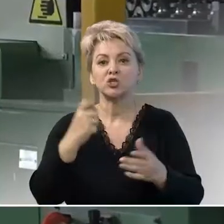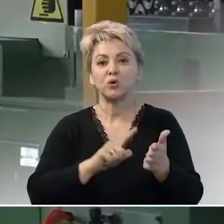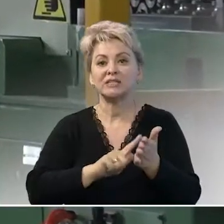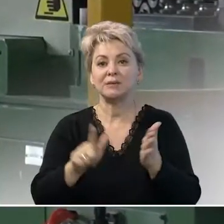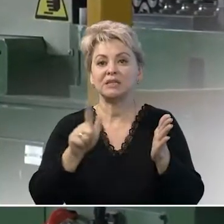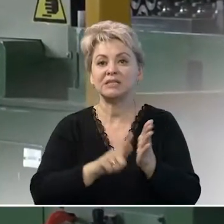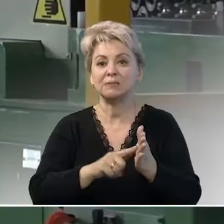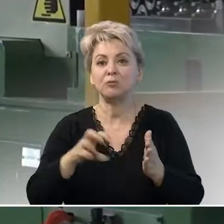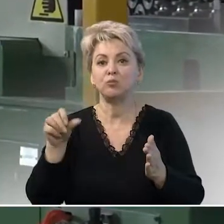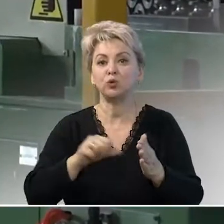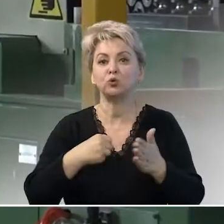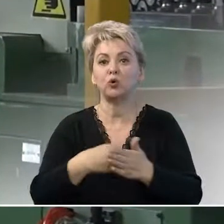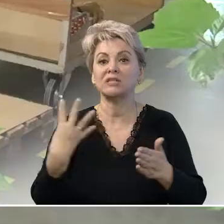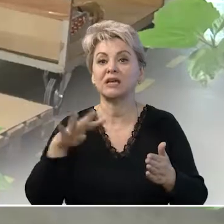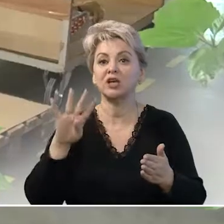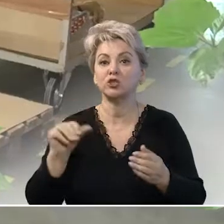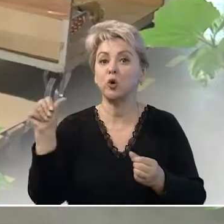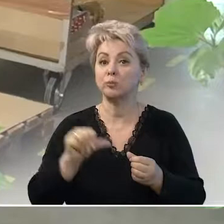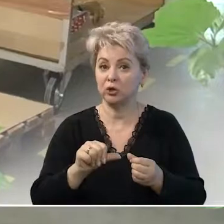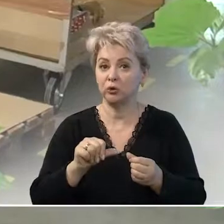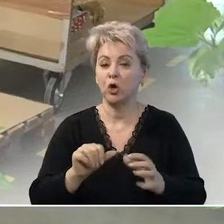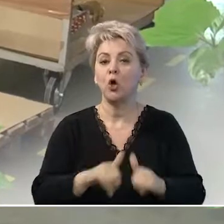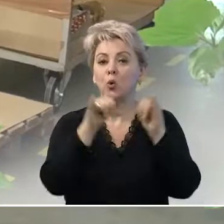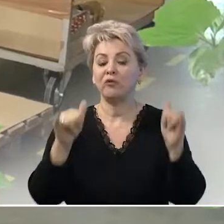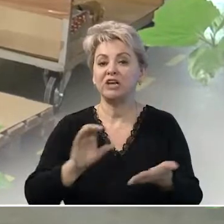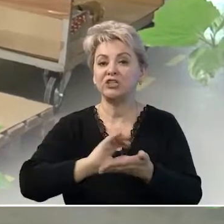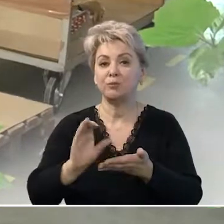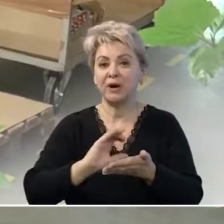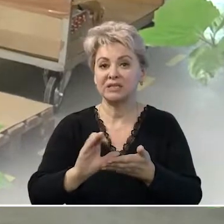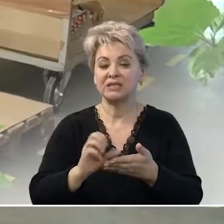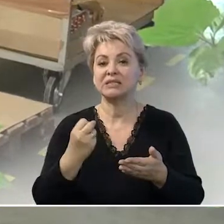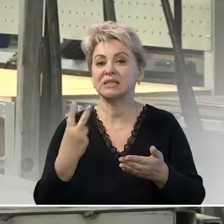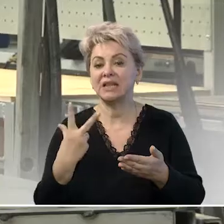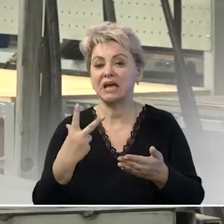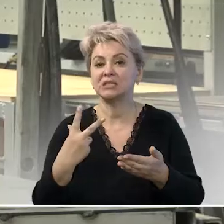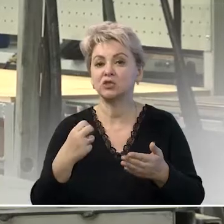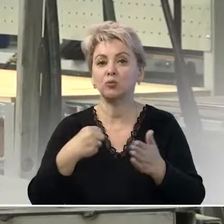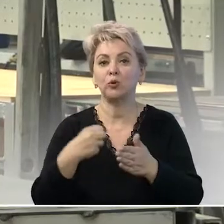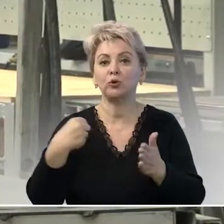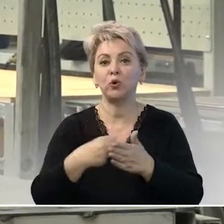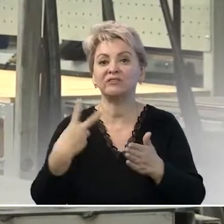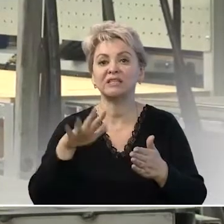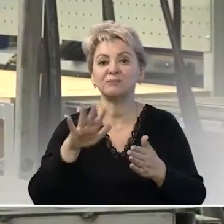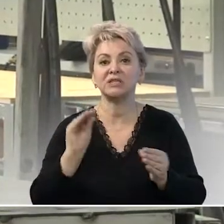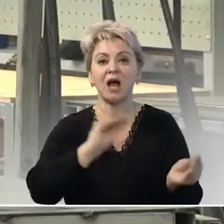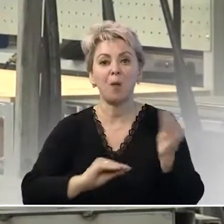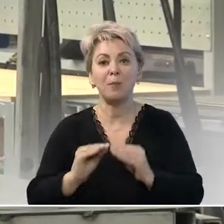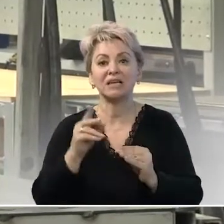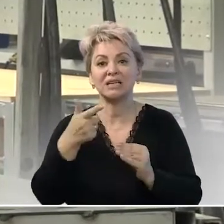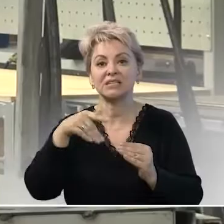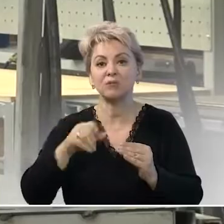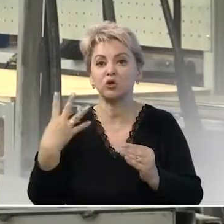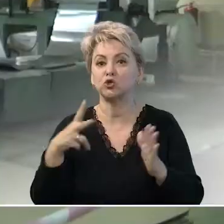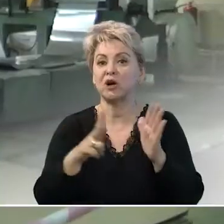177 минут до 44 минут и увеличить производительность с 13 до 25 комплектов в смену